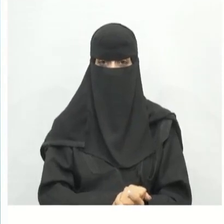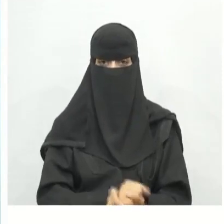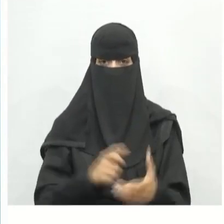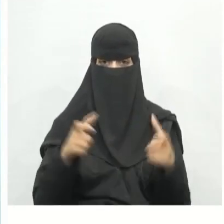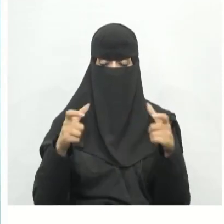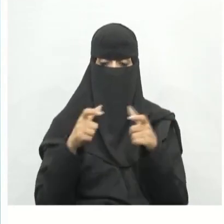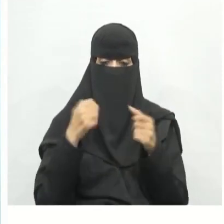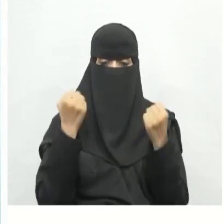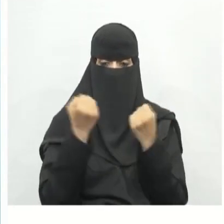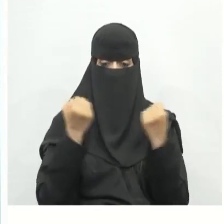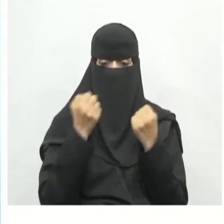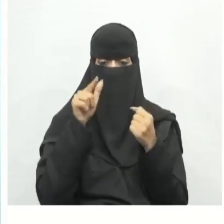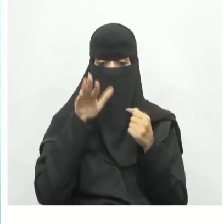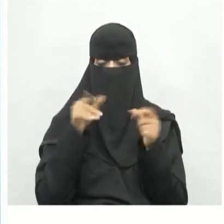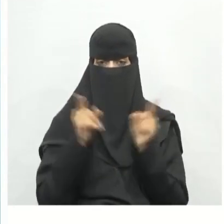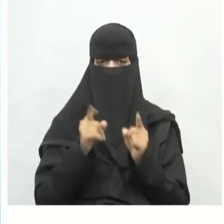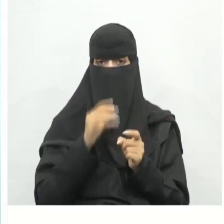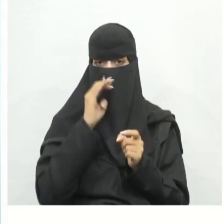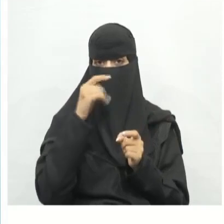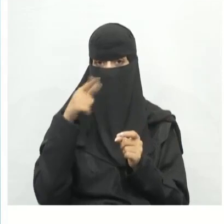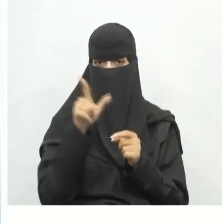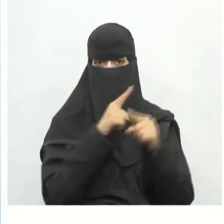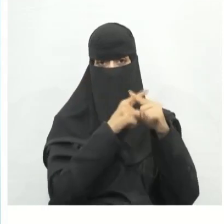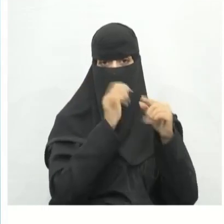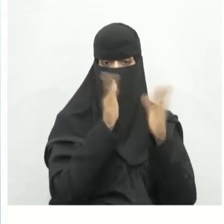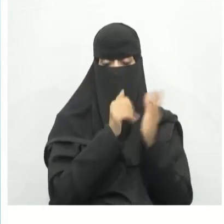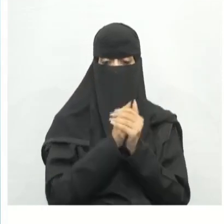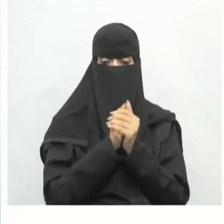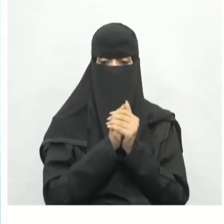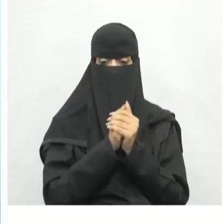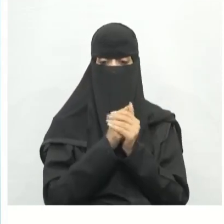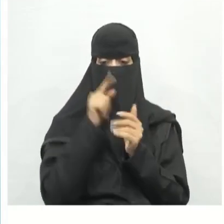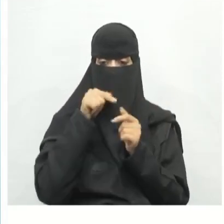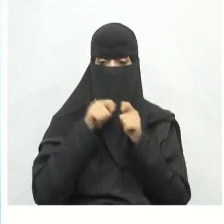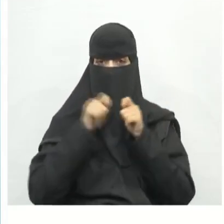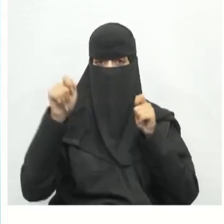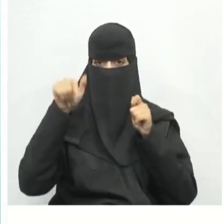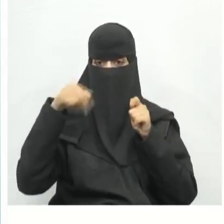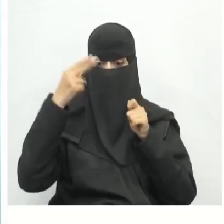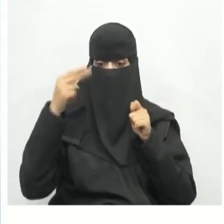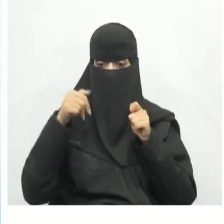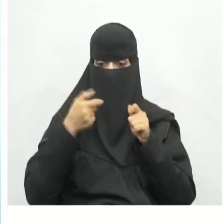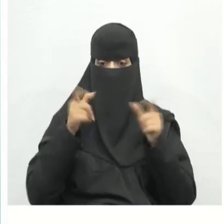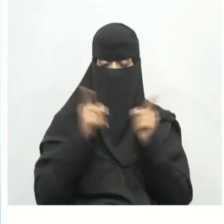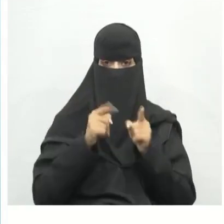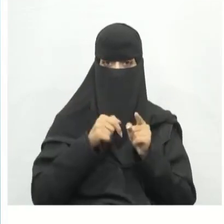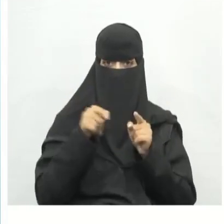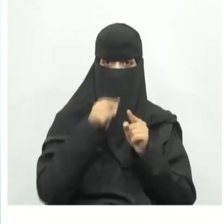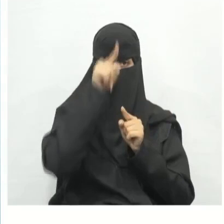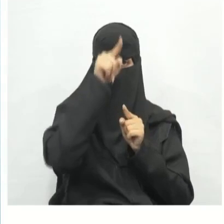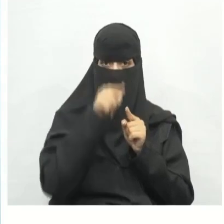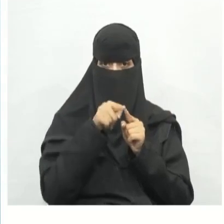نشاط حدد الجمل التالي هل هي صحيحة أم خاطئة واحد أبعاد الرسومات تقتصر على الطول